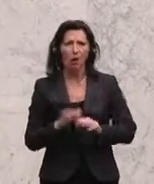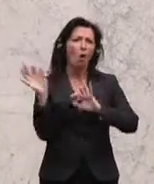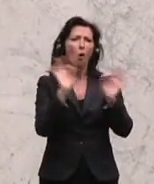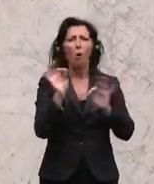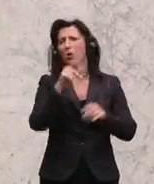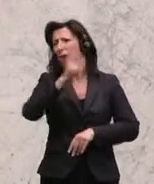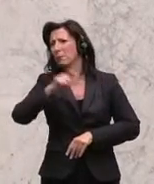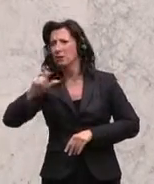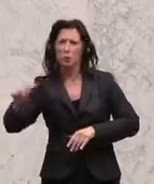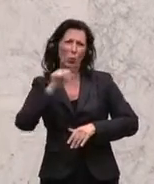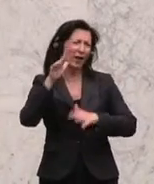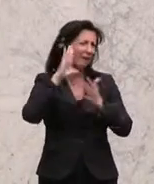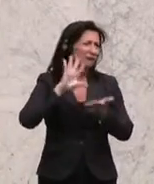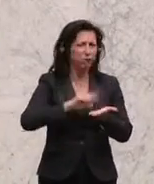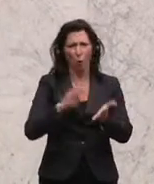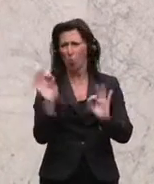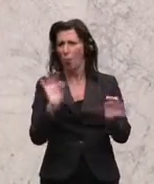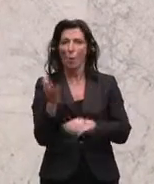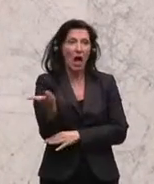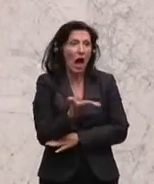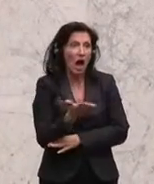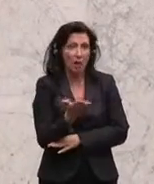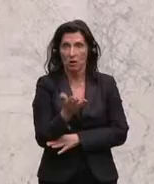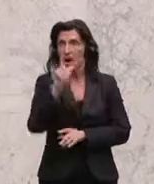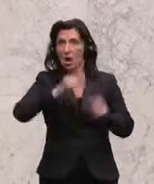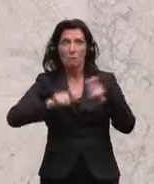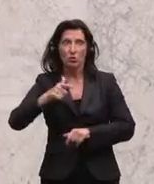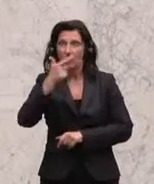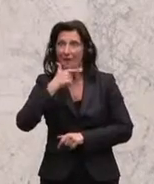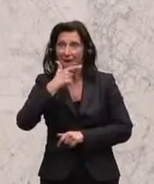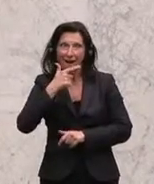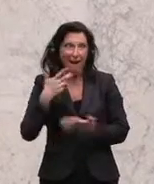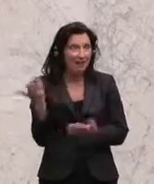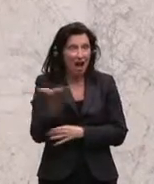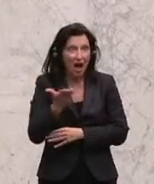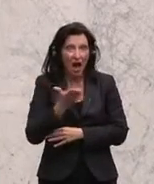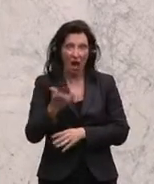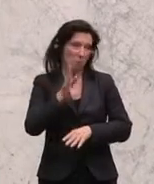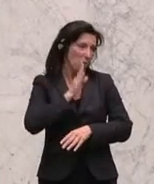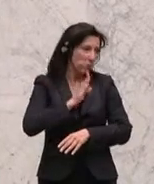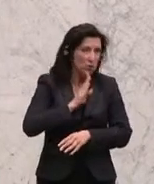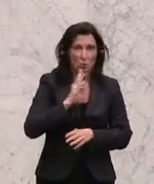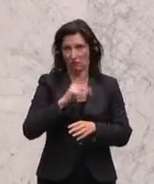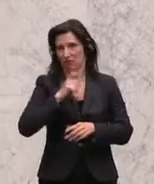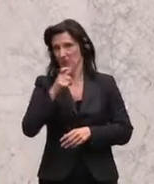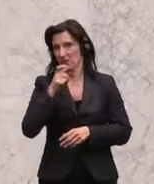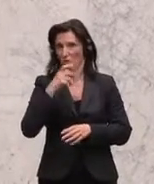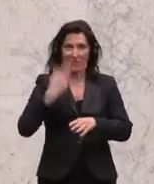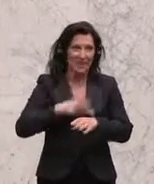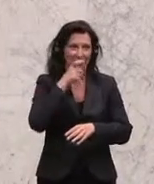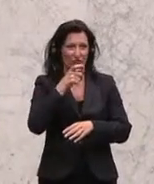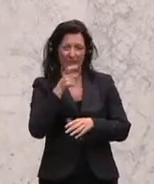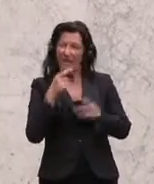Obdachlosigkeit, Armut. Altersarmut, manche sind gar nicht in Versicherungen, Krankenversicherungen, Pensionsversicherungen drinnen. Das sind